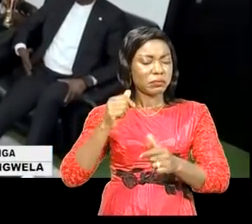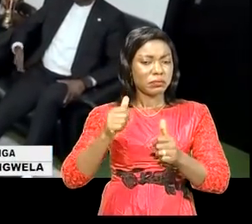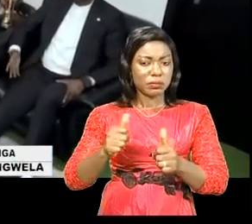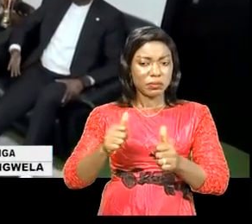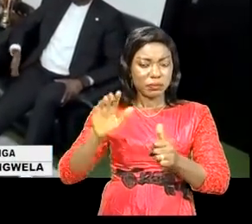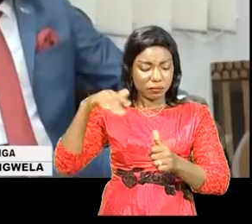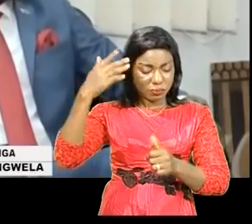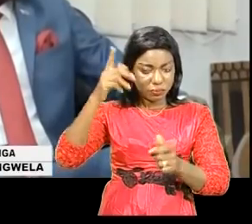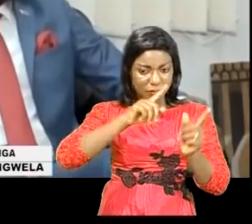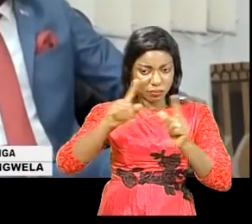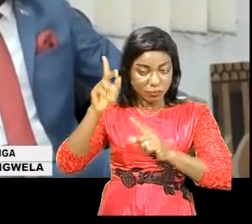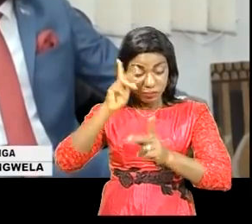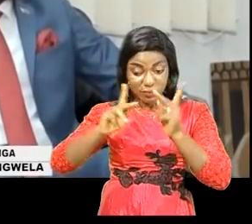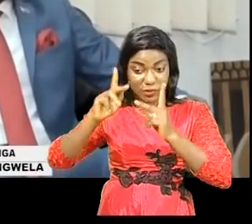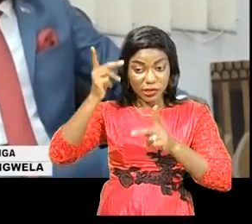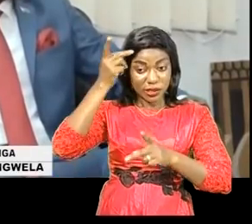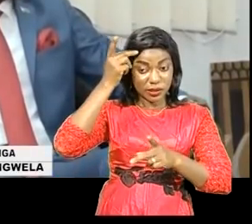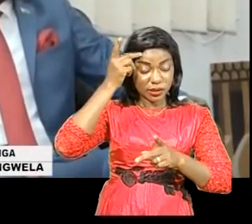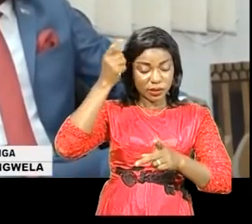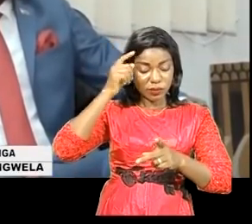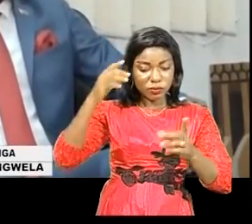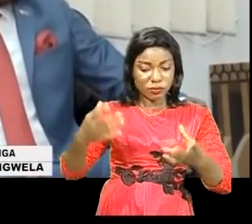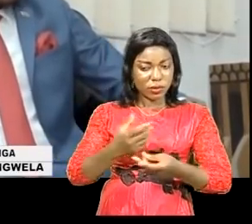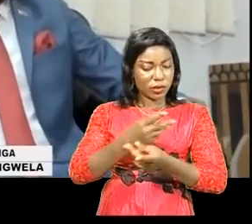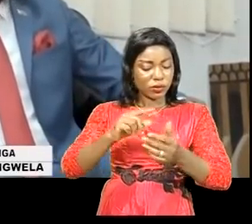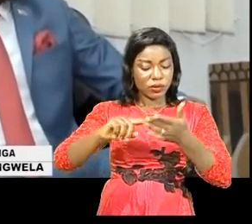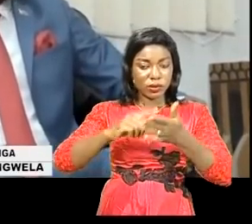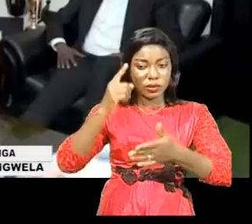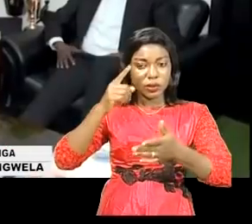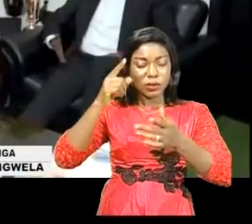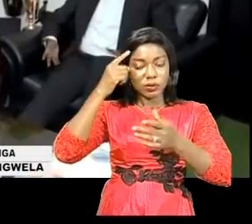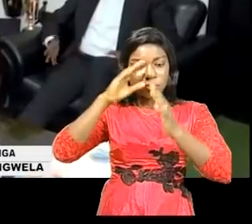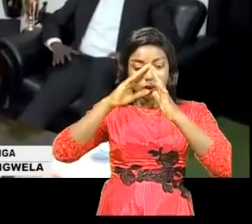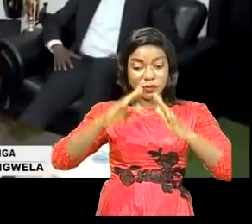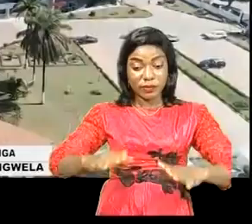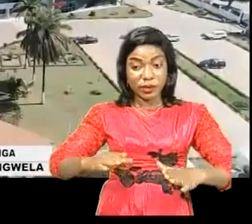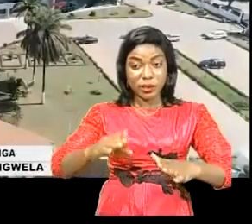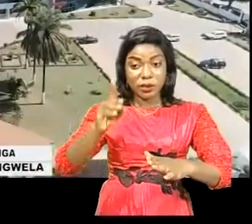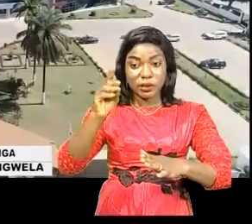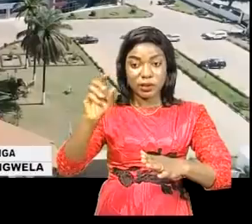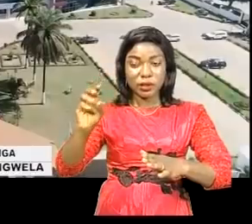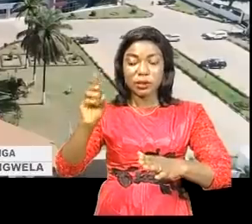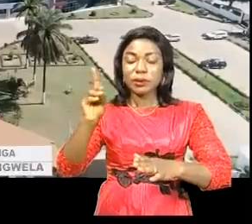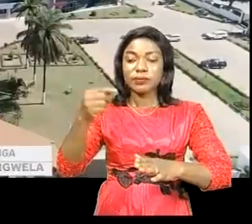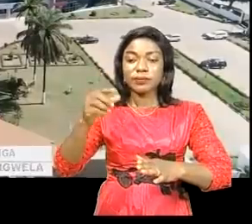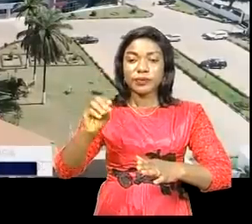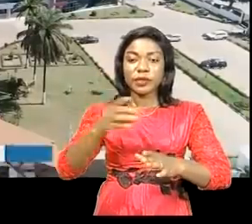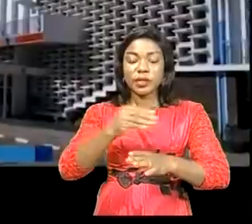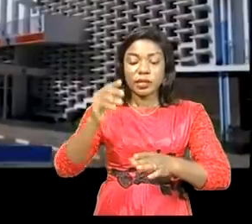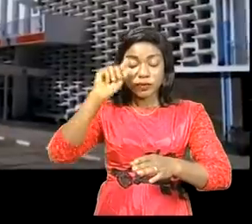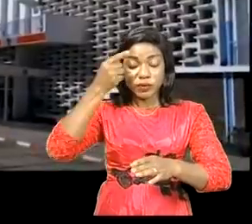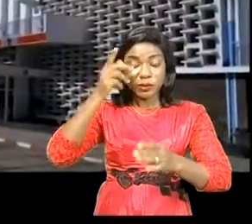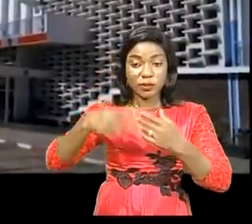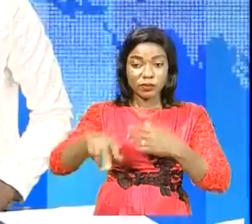prochains jours. un accord pourrait être retrouvé sous la gestion du PFK entre la DGDA, le gouvernement provincial et l